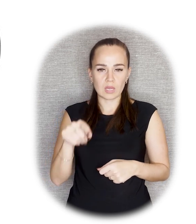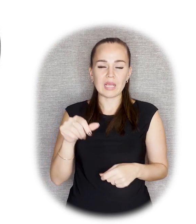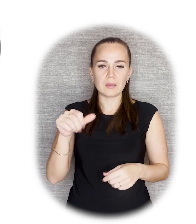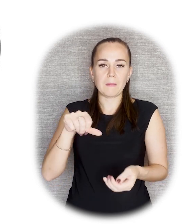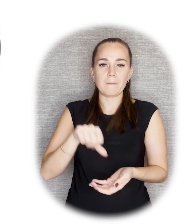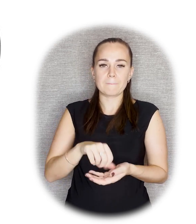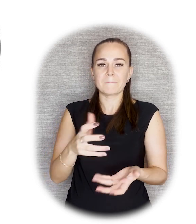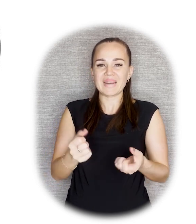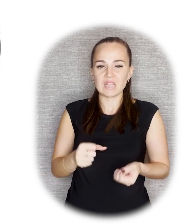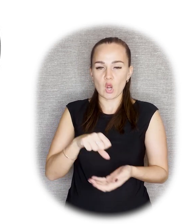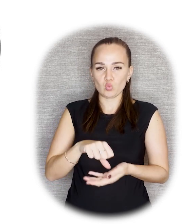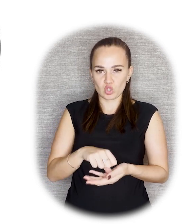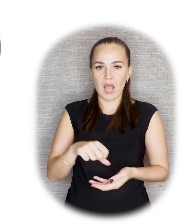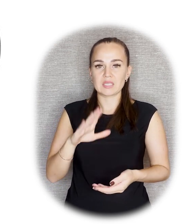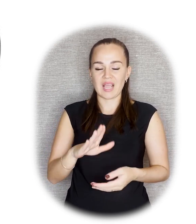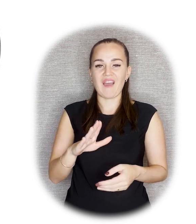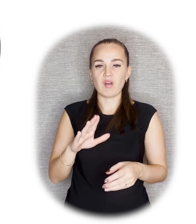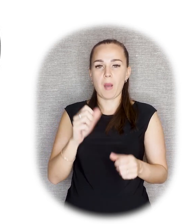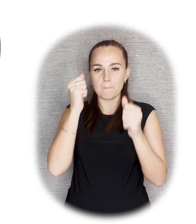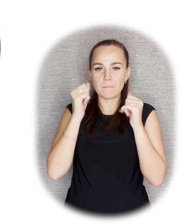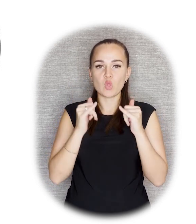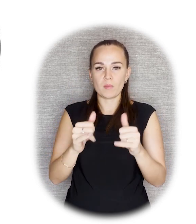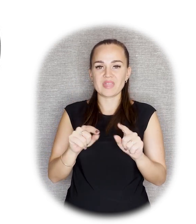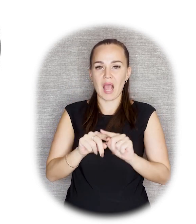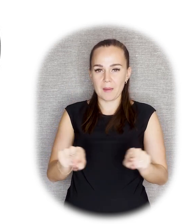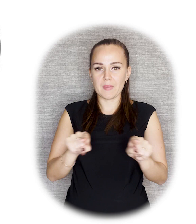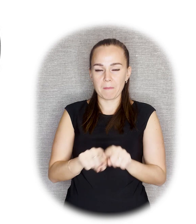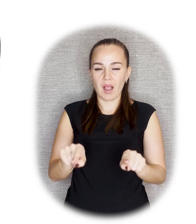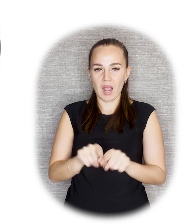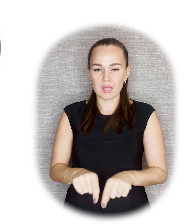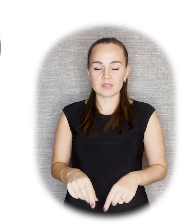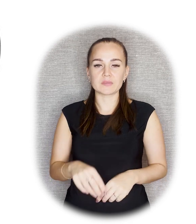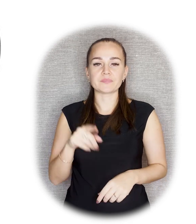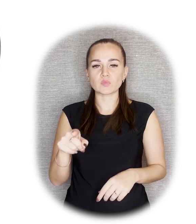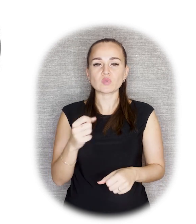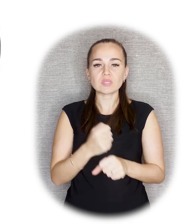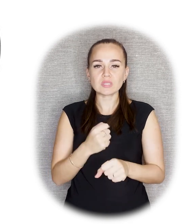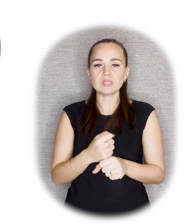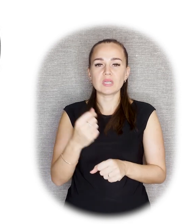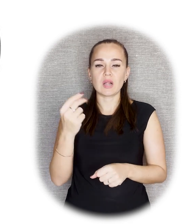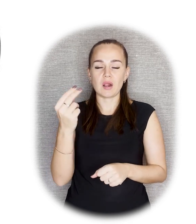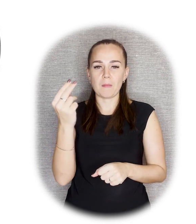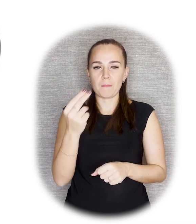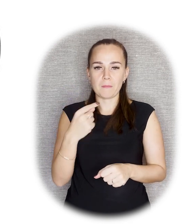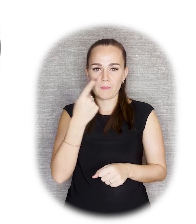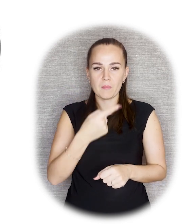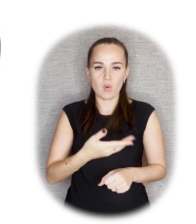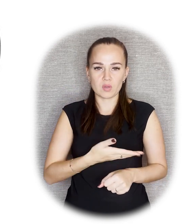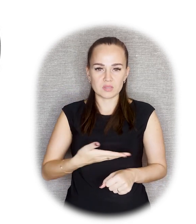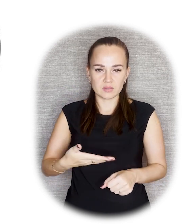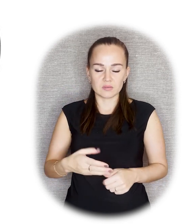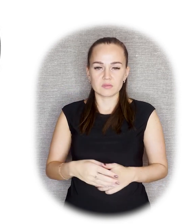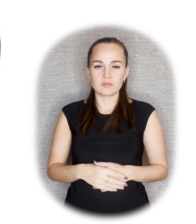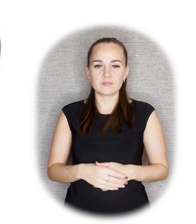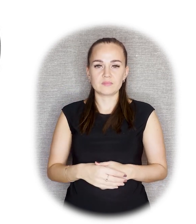в плане монументальной пропаганды. Здесь его портрет, а также его портрет на монете в один лад, который больше